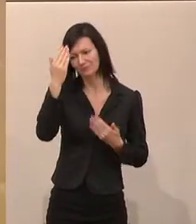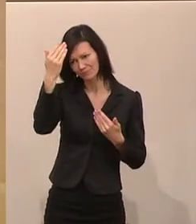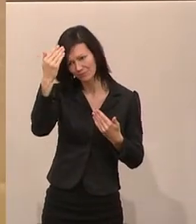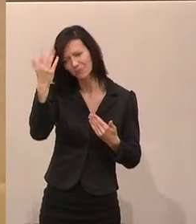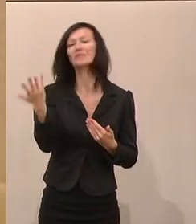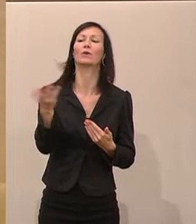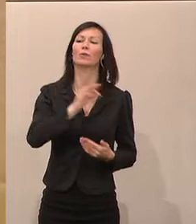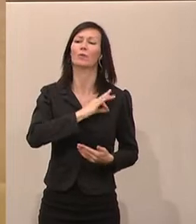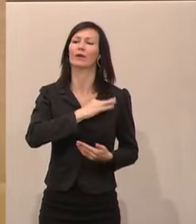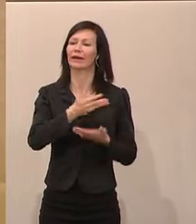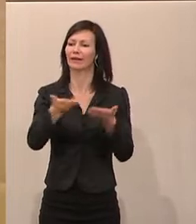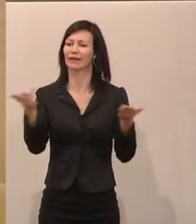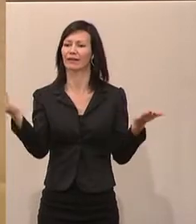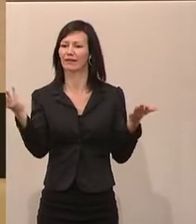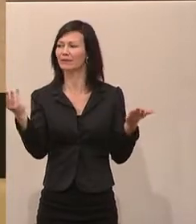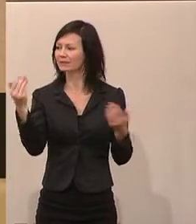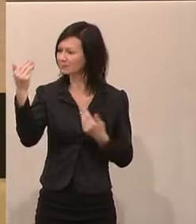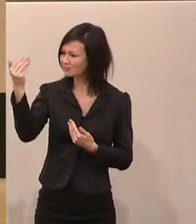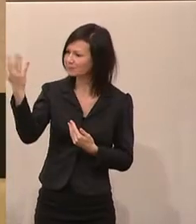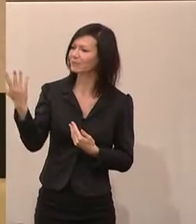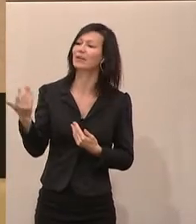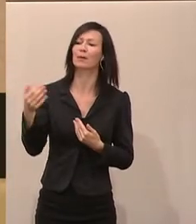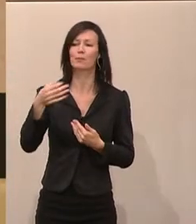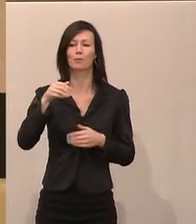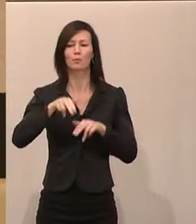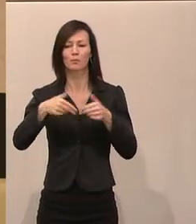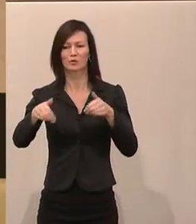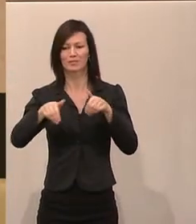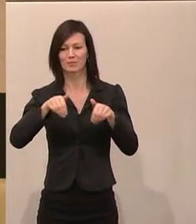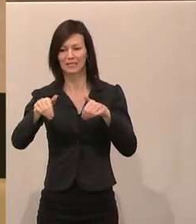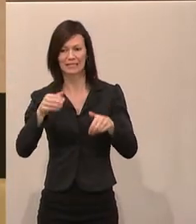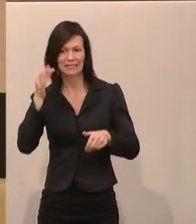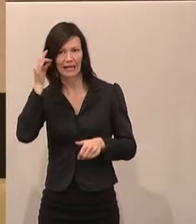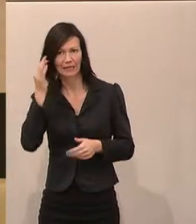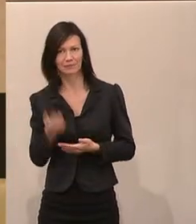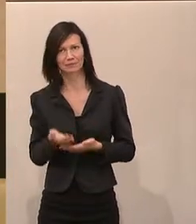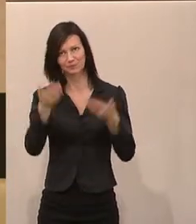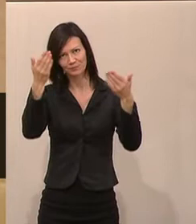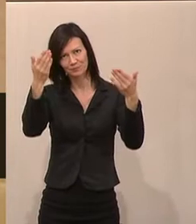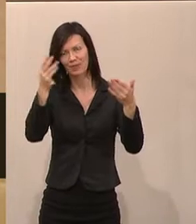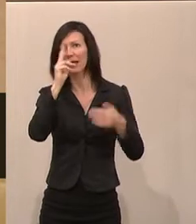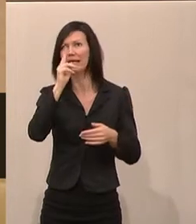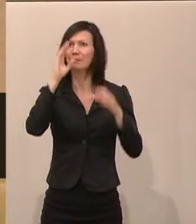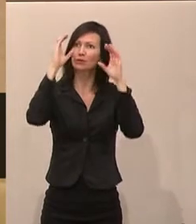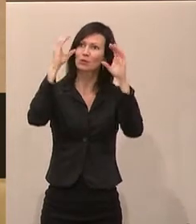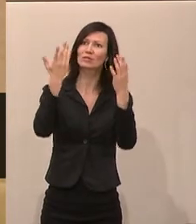Bundesministerin, liebe Zuseherinnen und Zuseher auf der Galerie und vor den Fernsehbildschirmen.